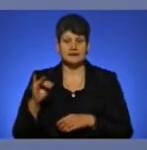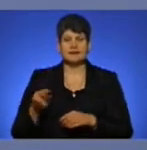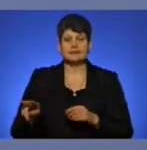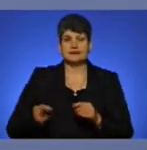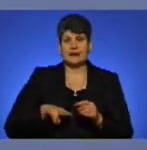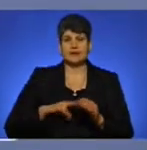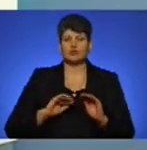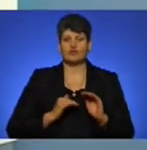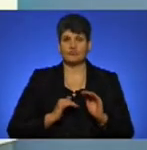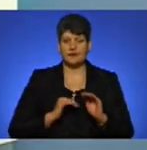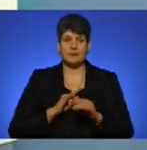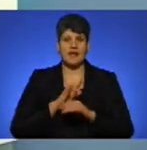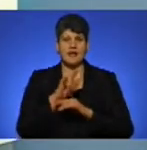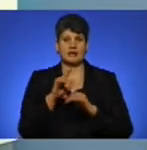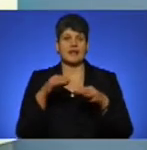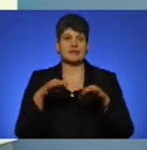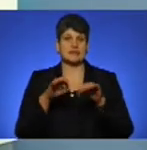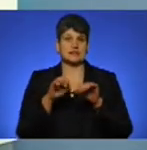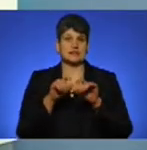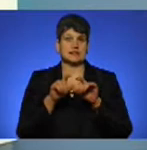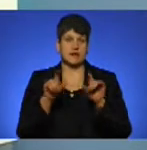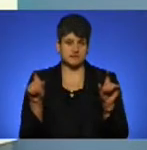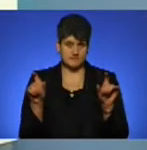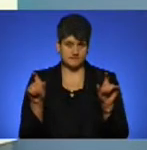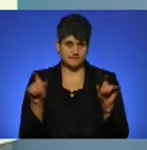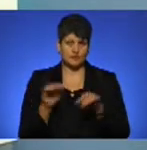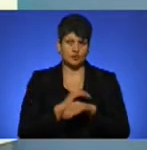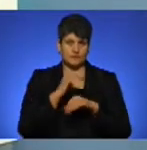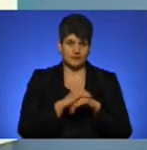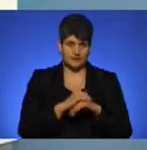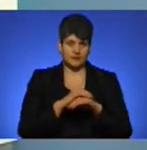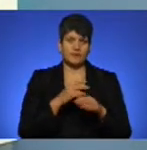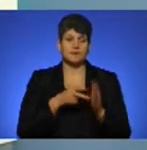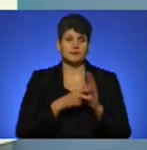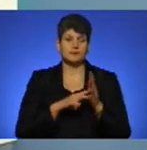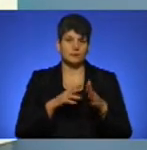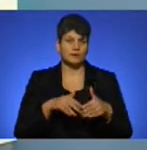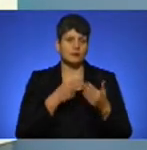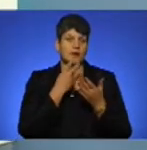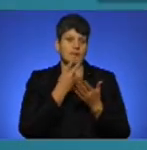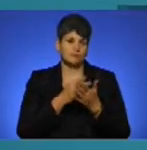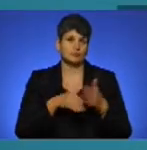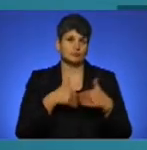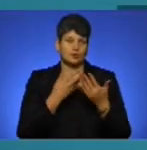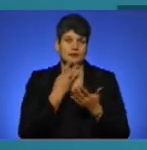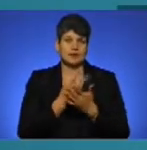Автотранс. Я вас вітаю. Доброго, Олес. Але спершу пропоную переглянути загальну інформацію про Тернопільський аеропорт.